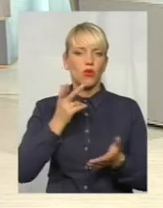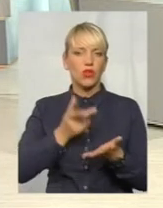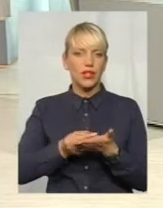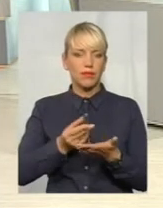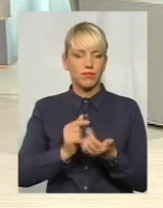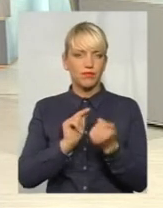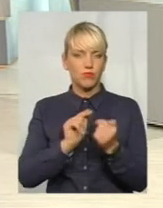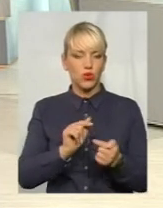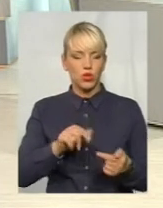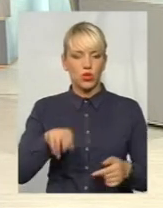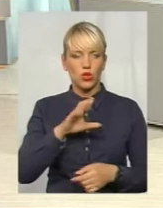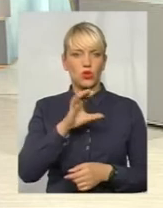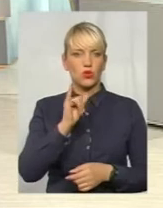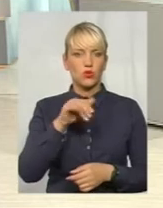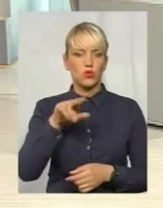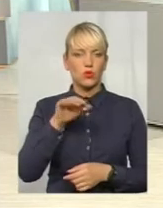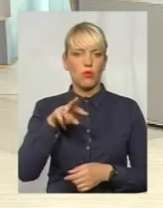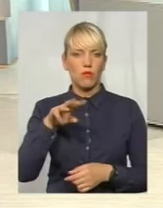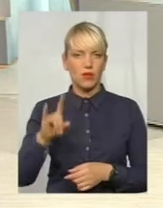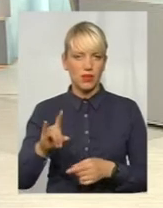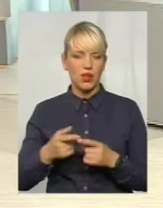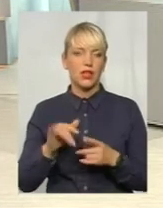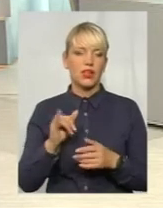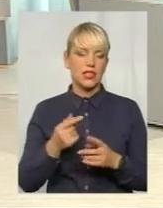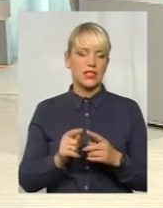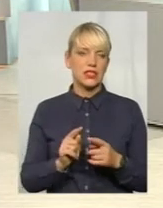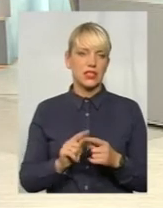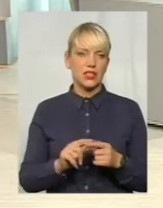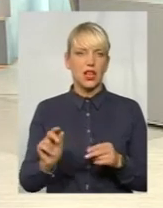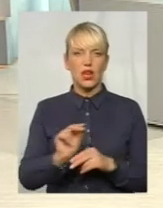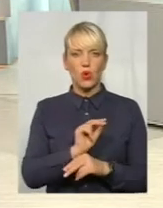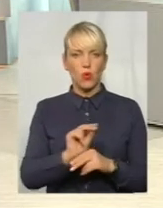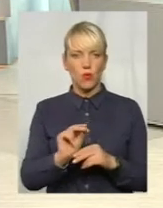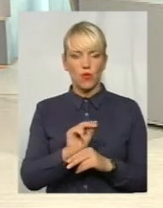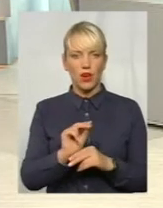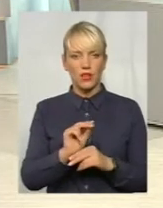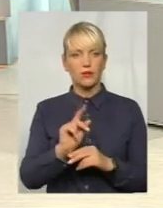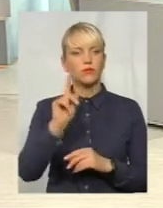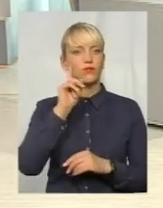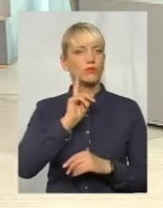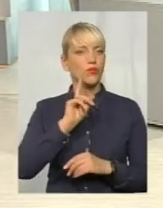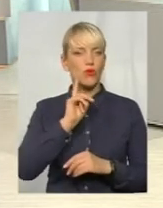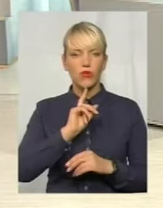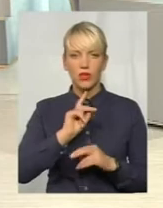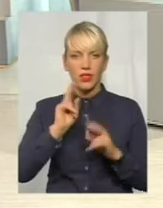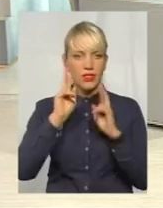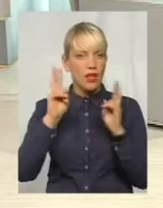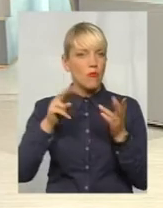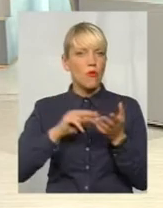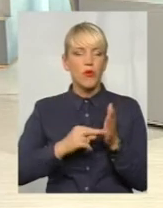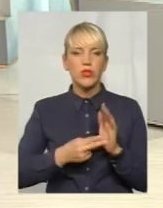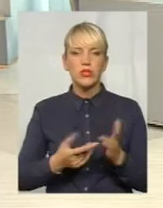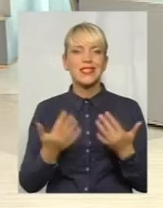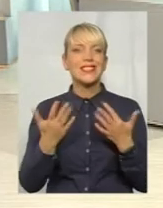оскільки вони є надто виснажливими для організму. І лікування ми поки що не прогнозуємо, скільки